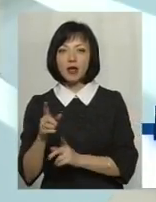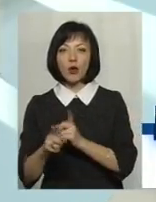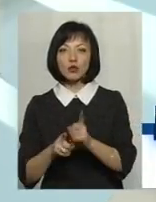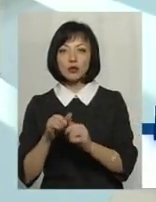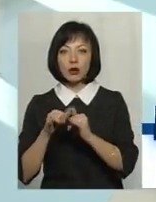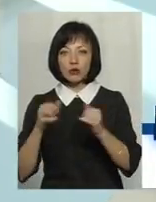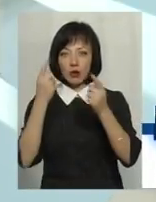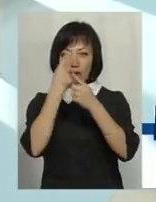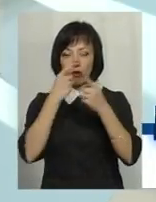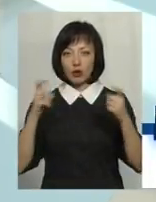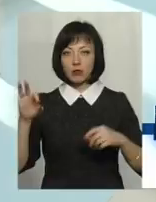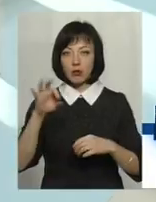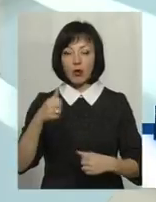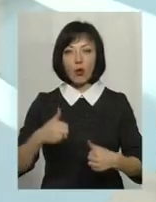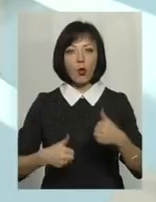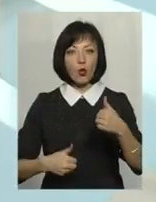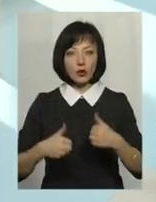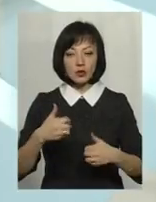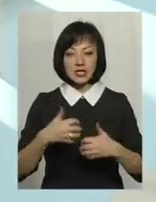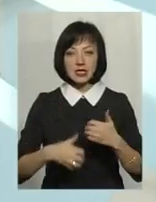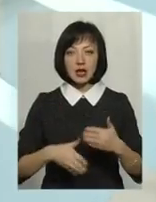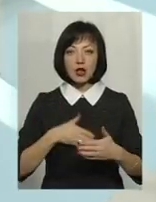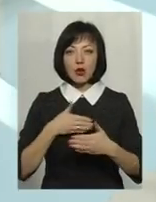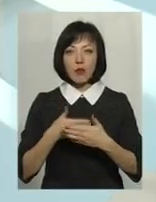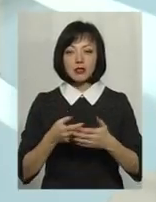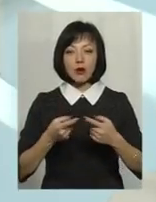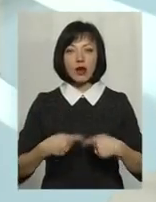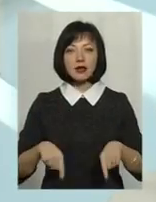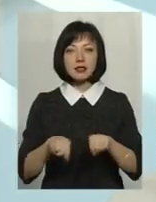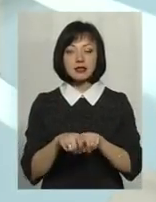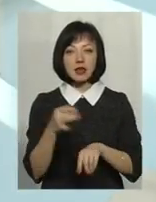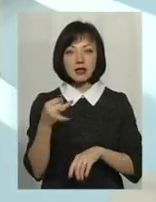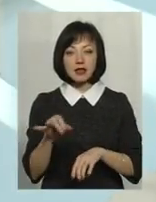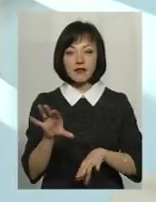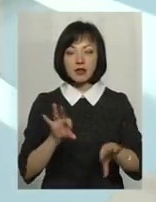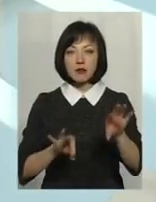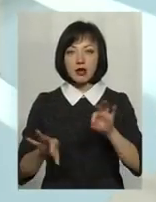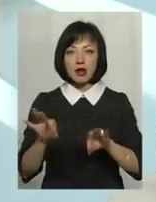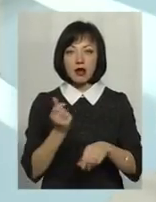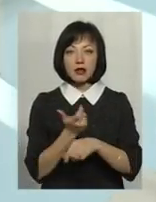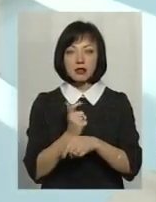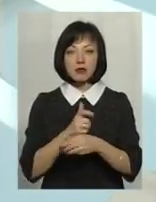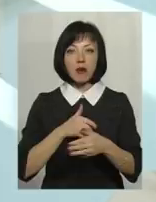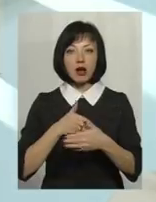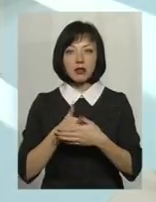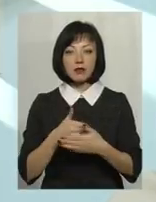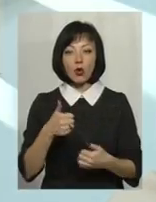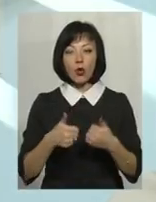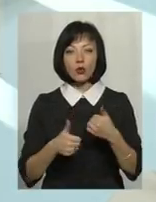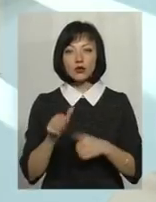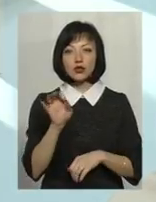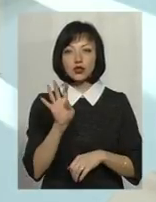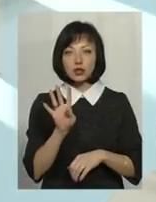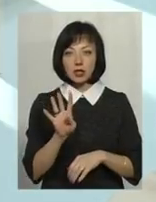оголосили про конкурс серед громадських організацій. Відбирали саме активних. Це відбувався конкурс у нас в чотири